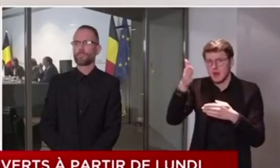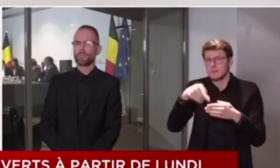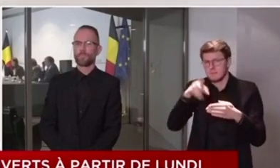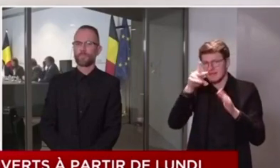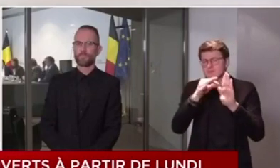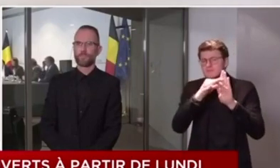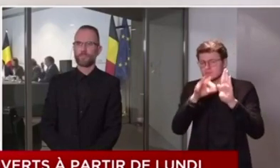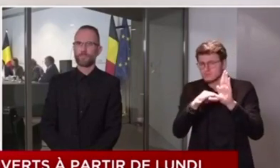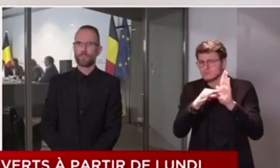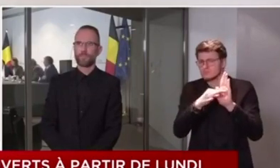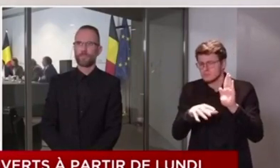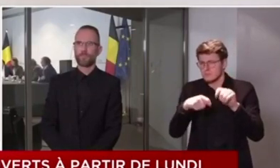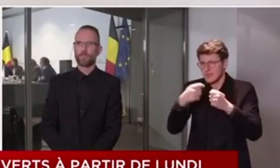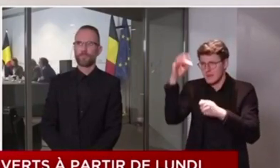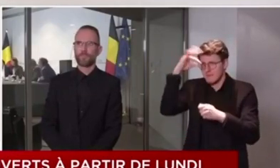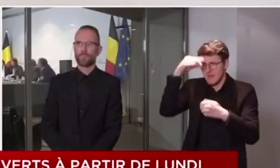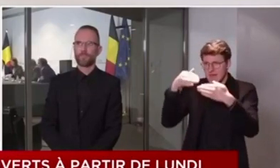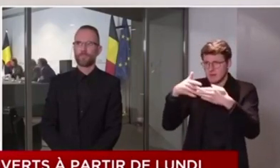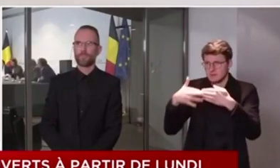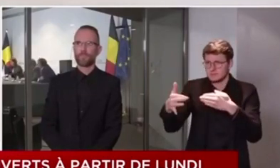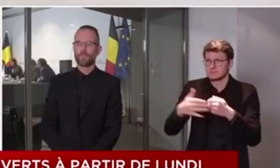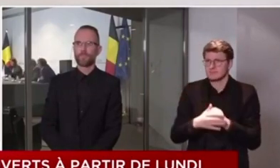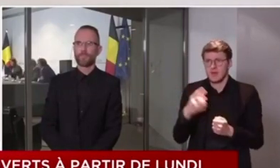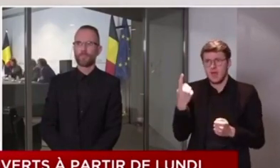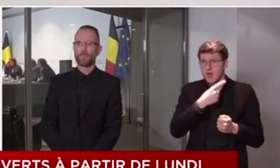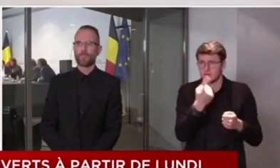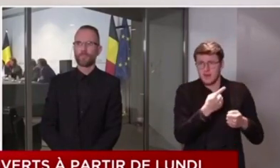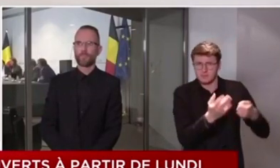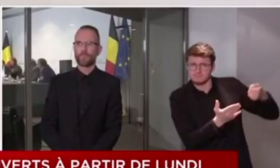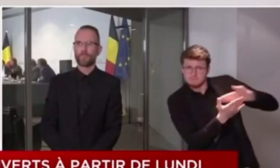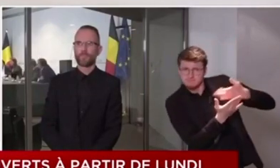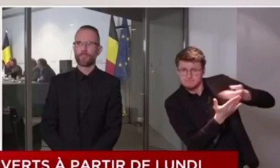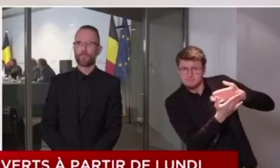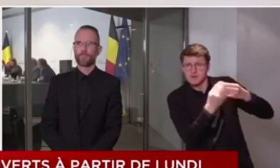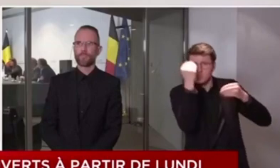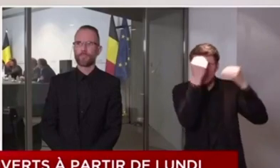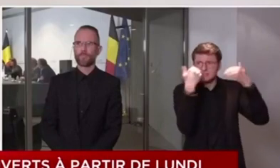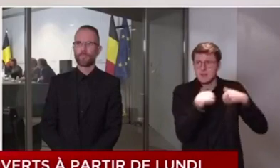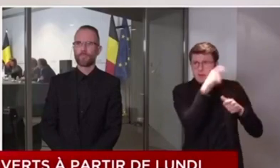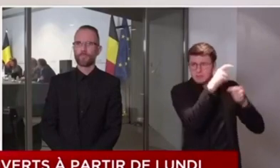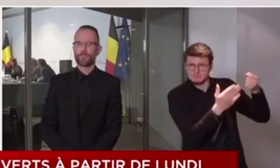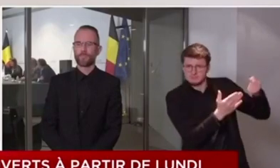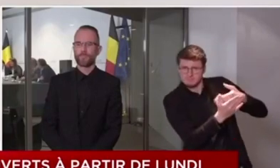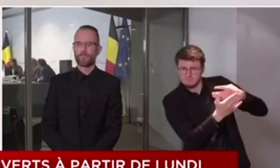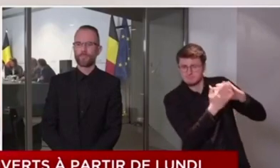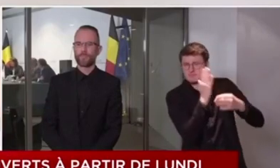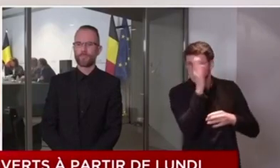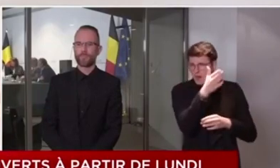qui se fera phase par phase, basé sur les constats des scientifiques.